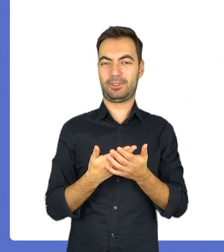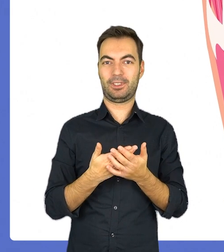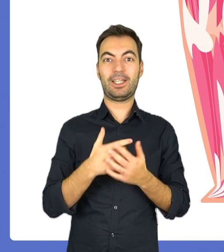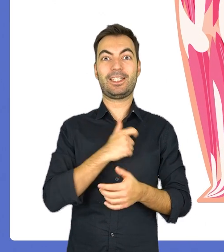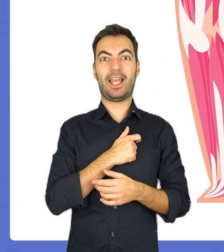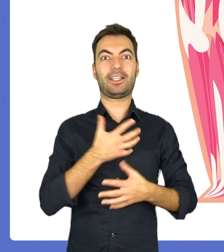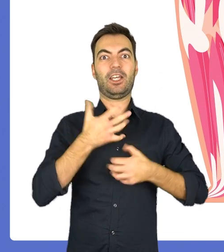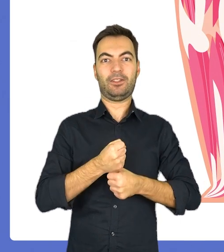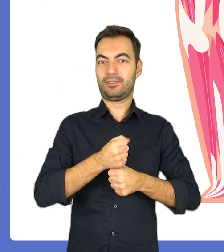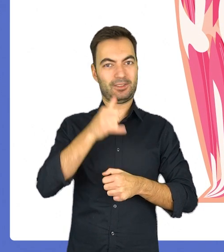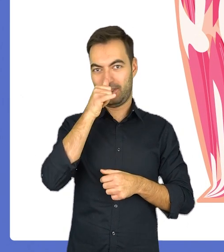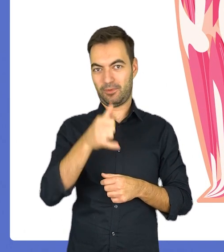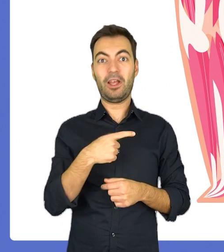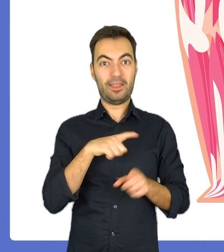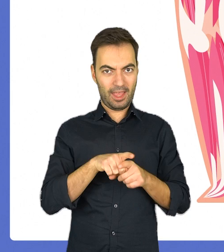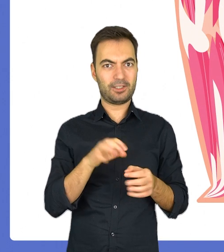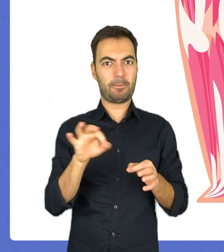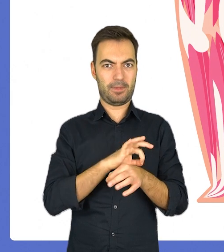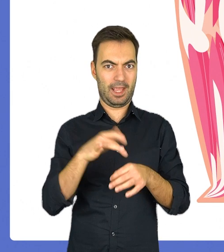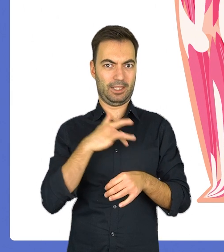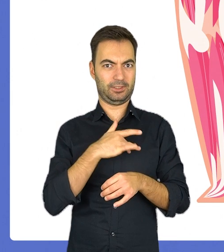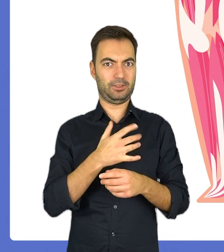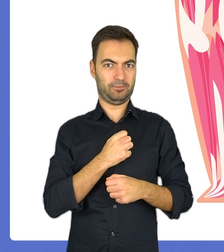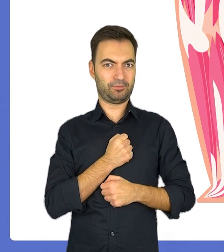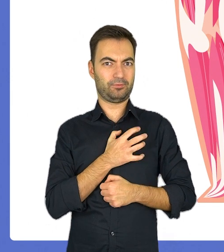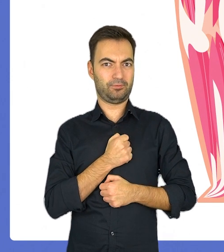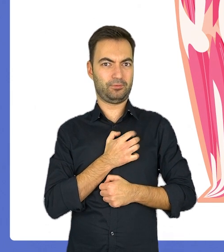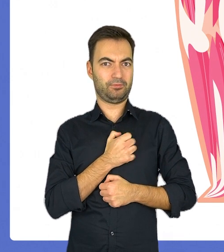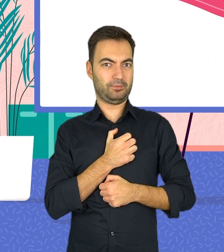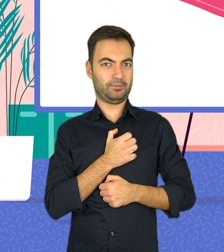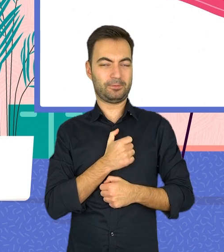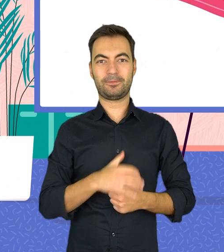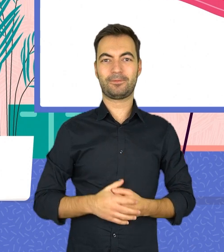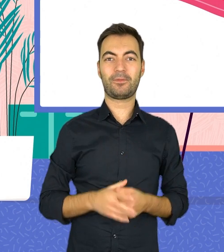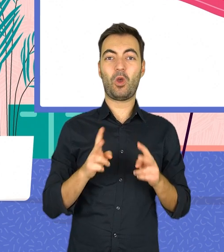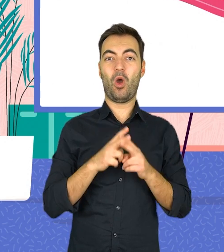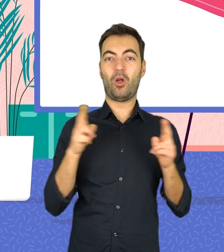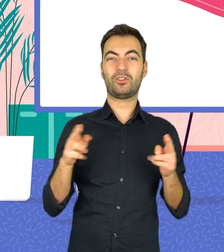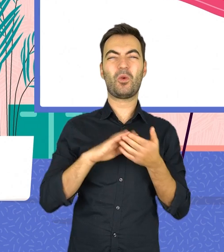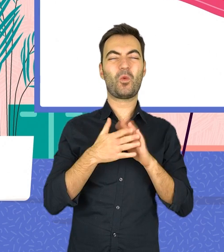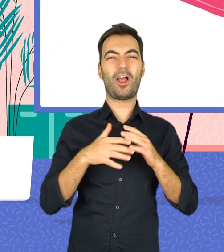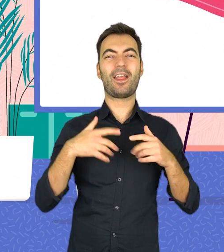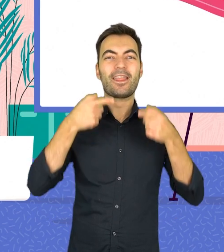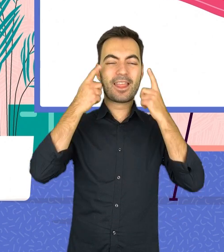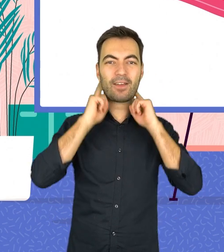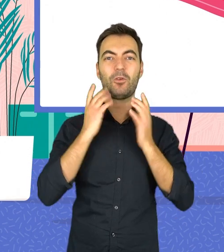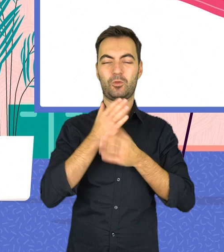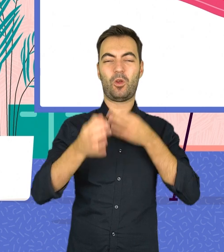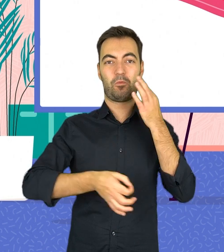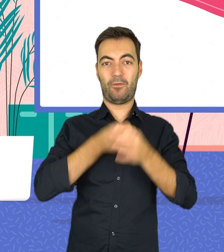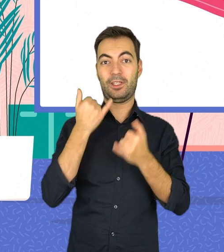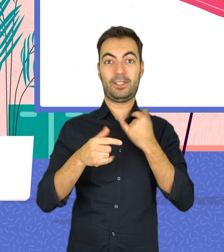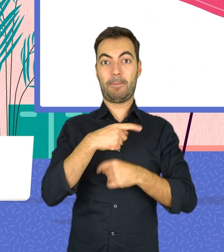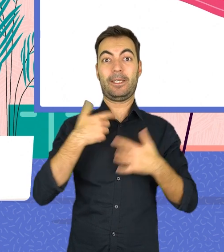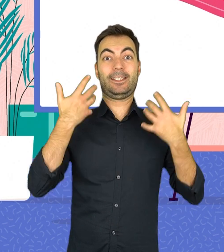na przykład zatrzymać serca, a przecież ono też zbudowane jest z mięśni. W odcinku o układzie nerwowym opowiadałem,